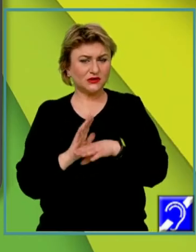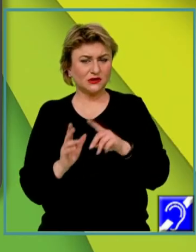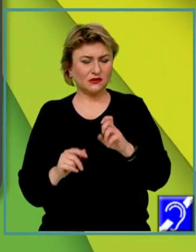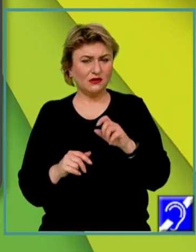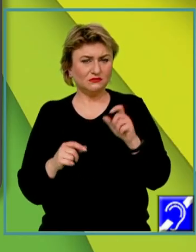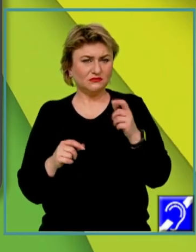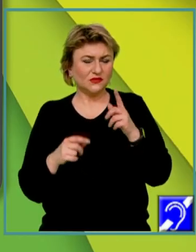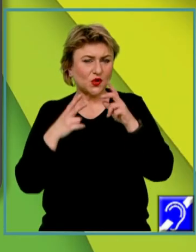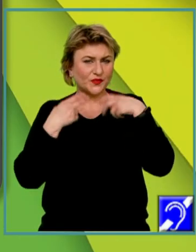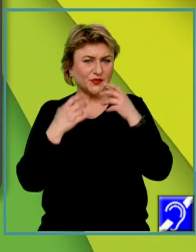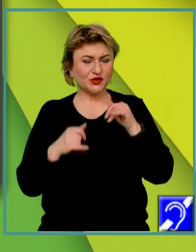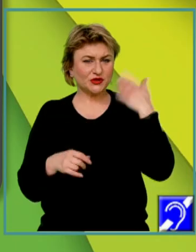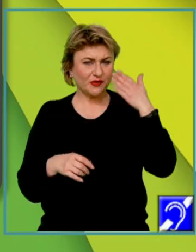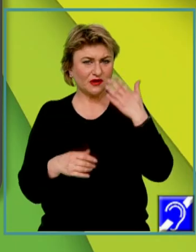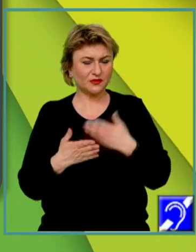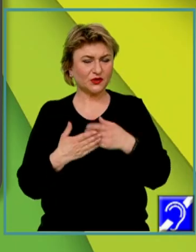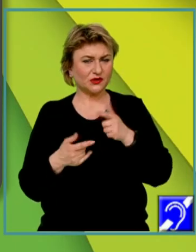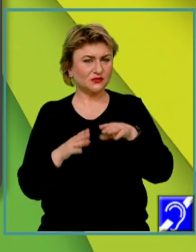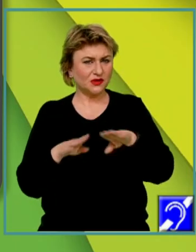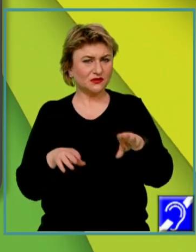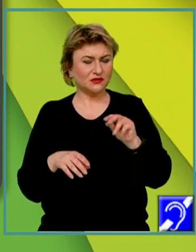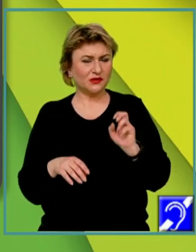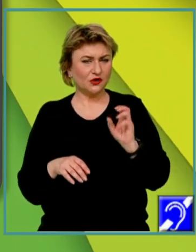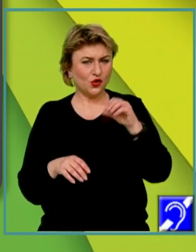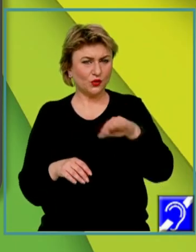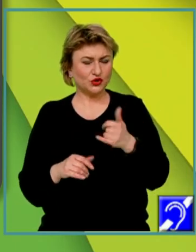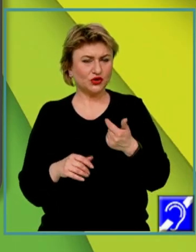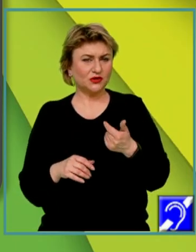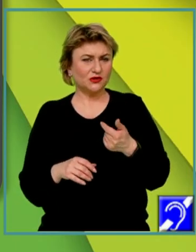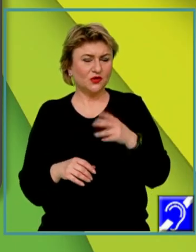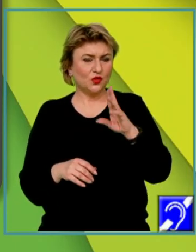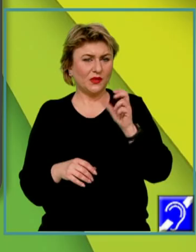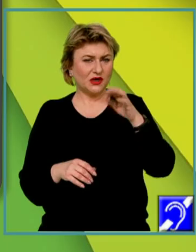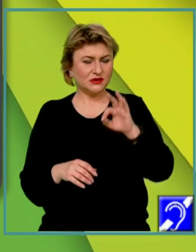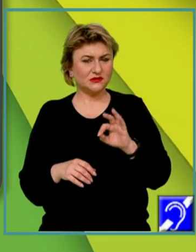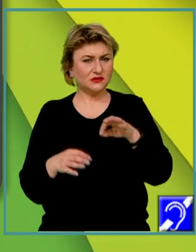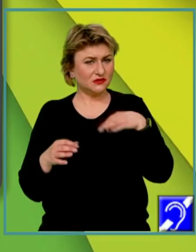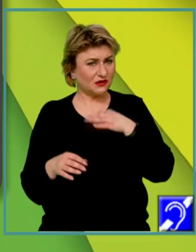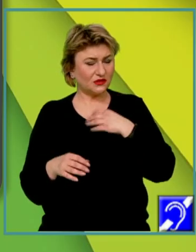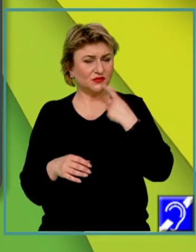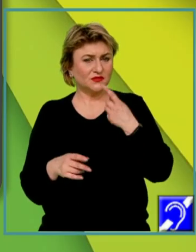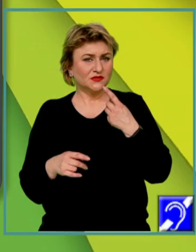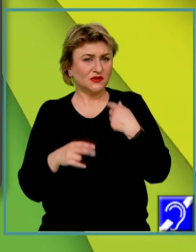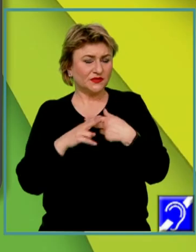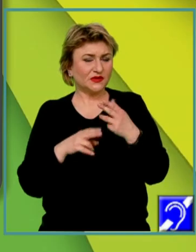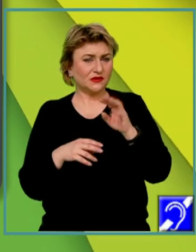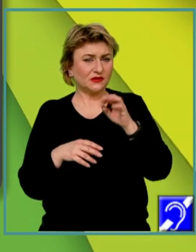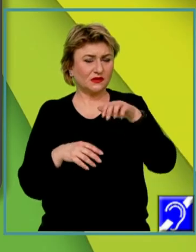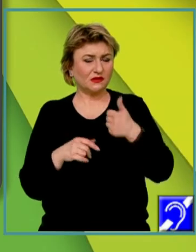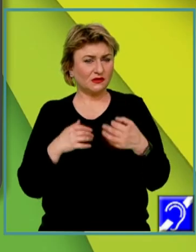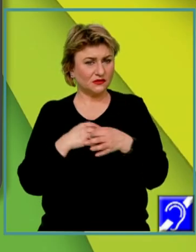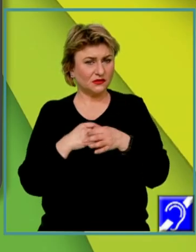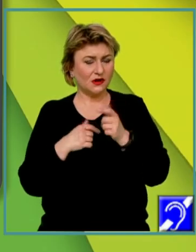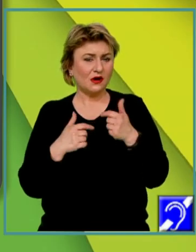optimism și de speranță pentru că se bazează pe om și dintr-un umanism sănătos îndeamnă la sfânta taina căsătoriei,